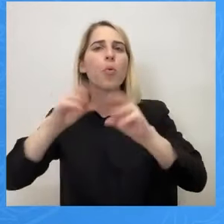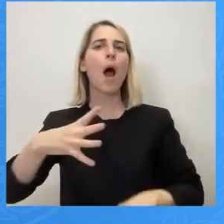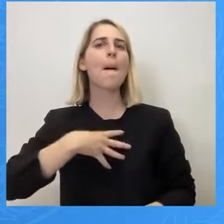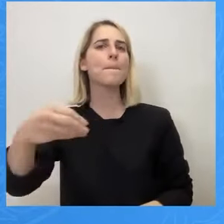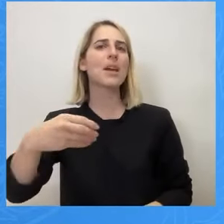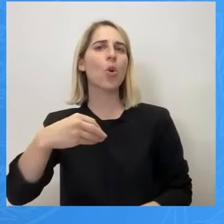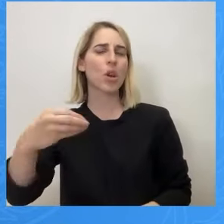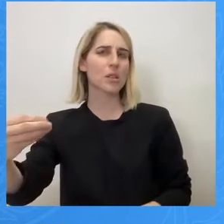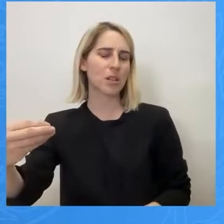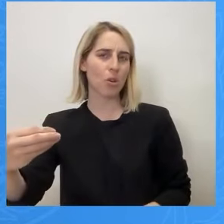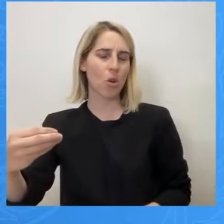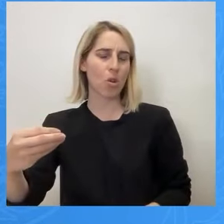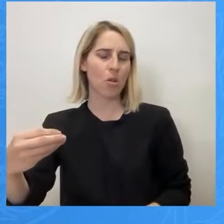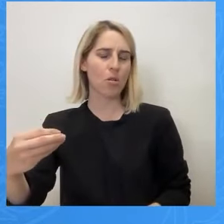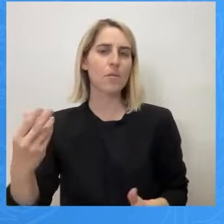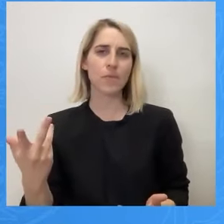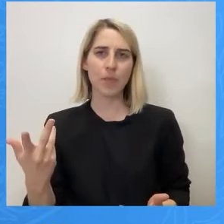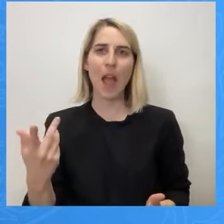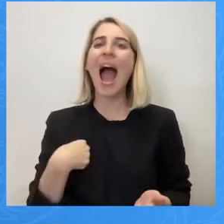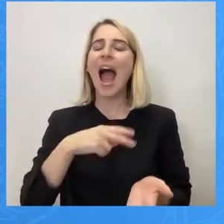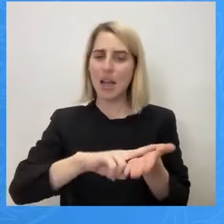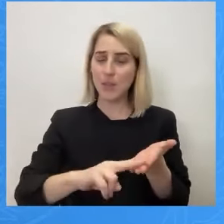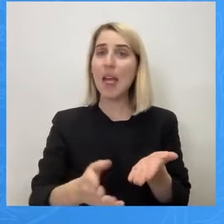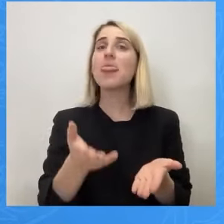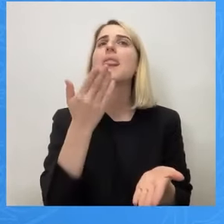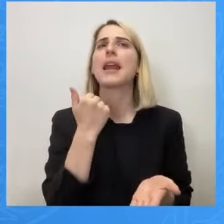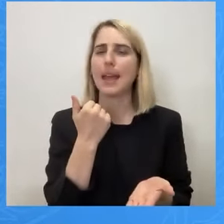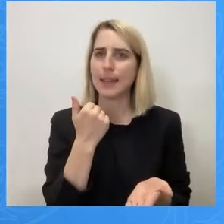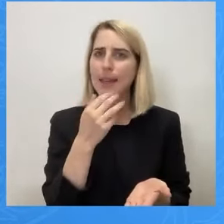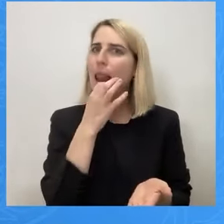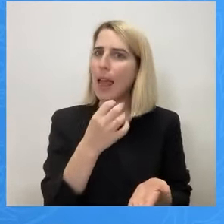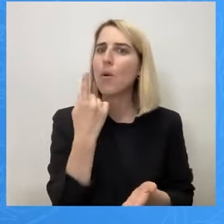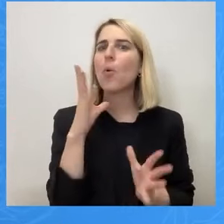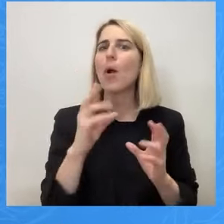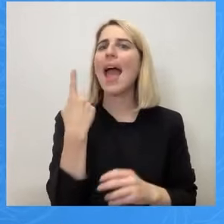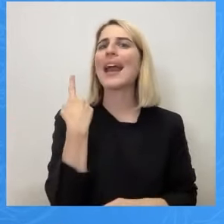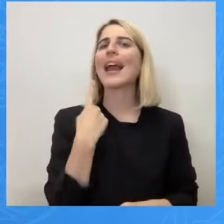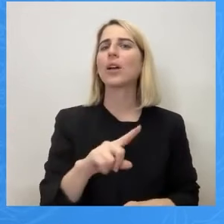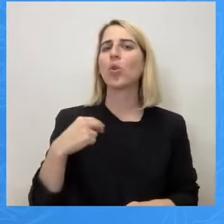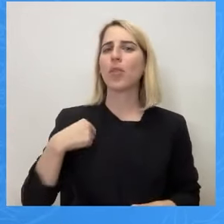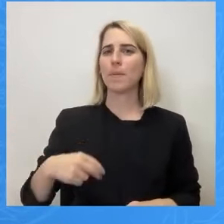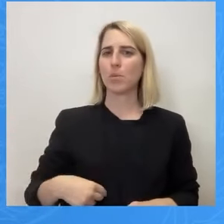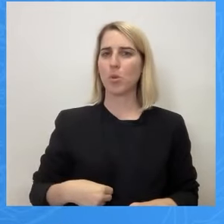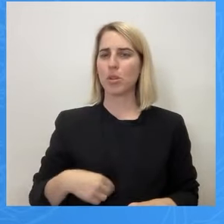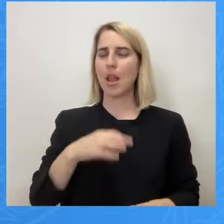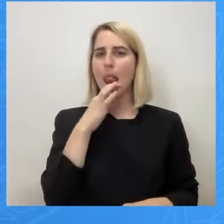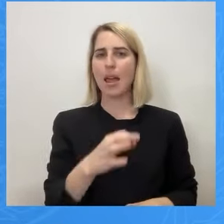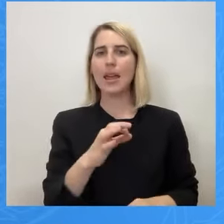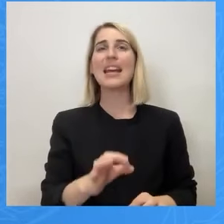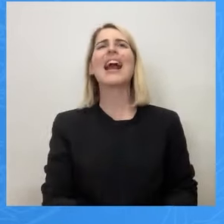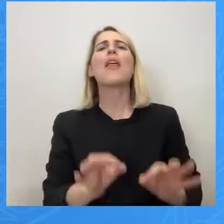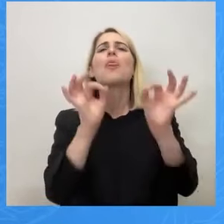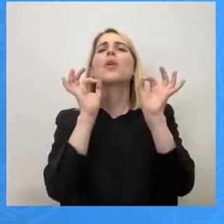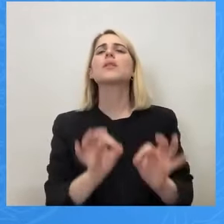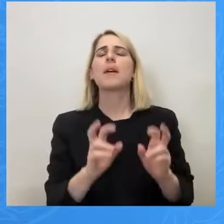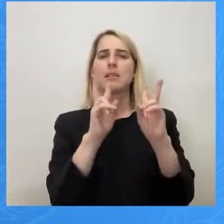η ανασφάλιστη δημότες, η 100 υποτίθετη που προσφέρει, μιλάει για προκαθορισμένες εξετάσεις, χωρίς